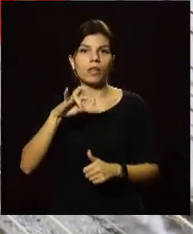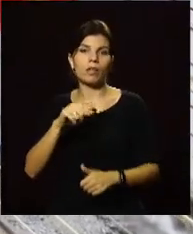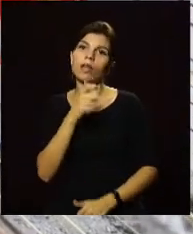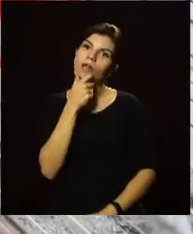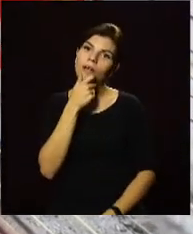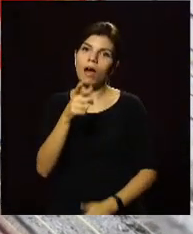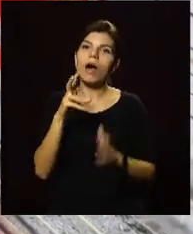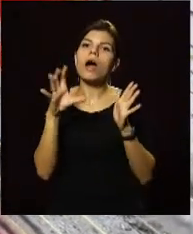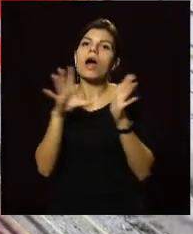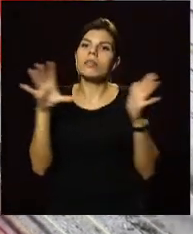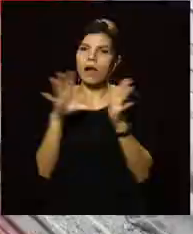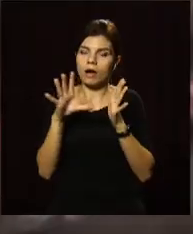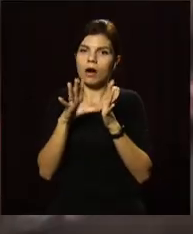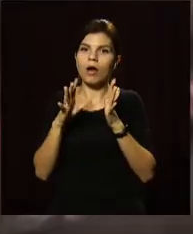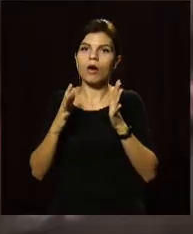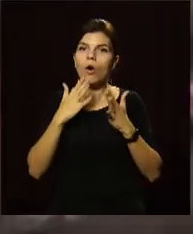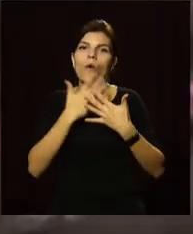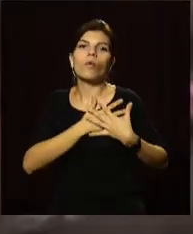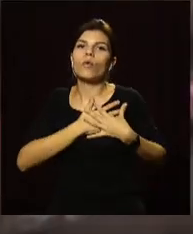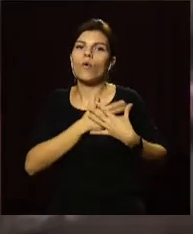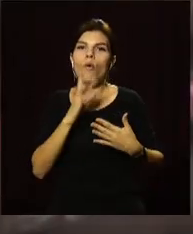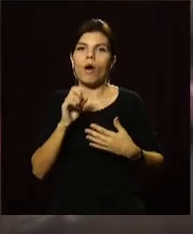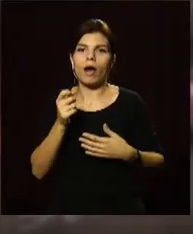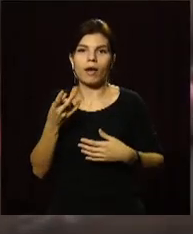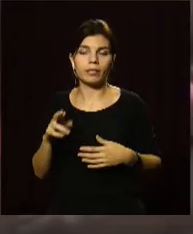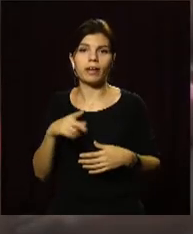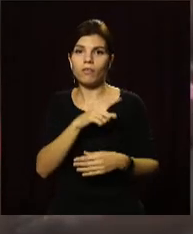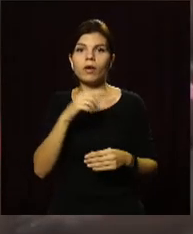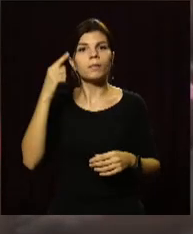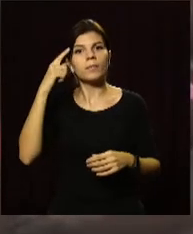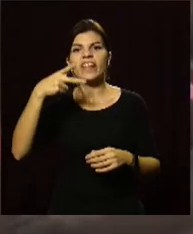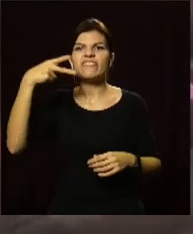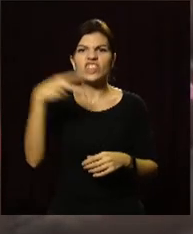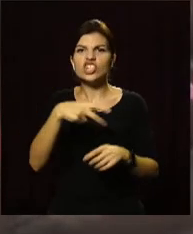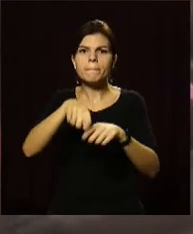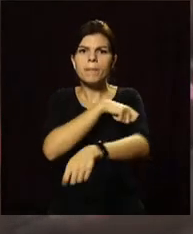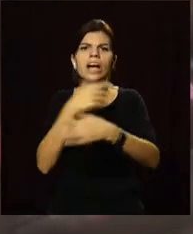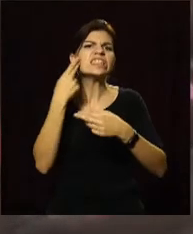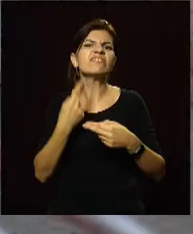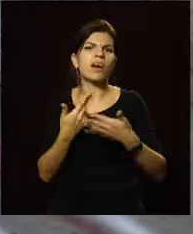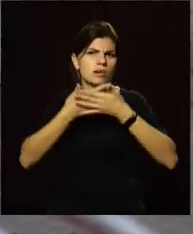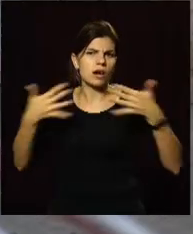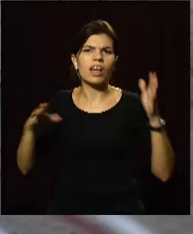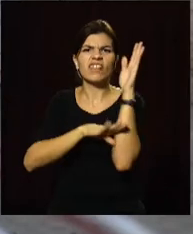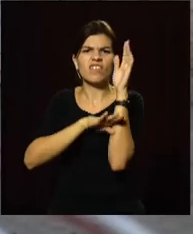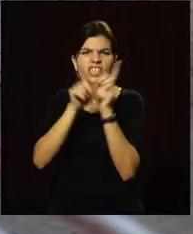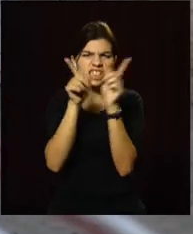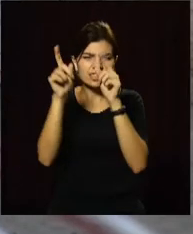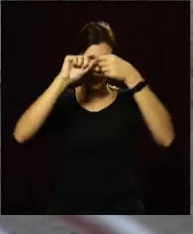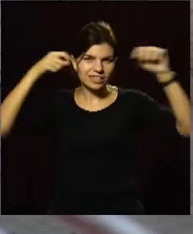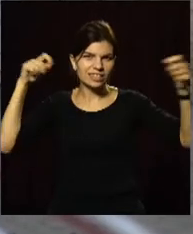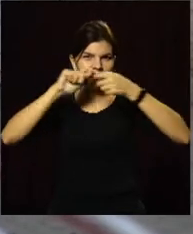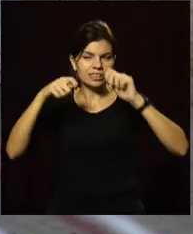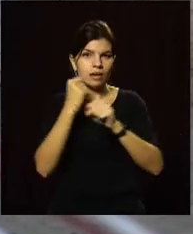інсталяція – енергія кохання. Для її створення авторка використала 2000 метрів різнокольорових ниток, купа гілок дерев та